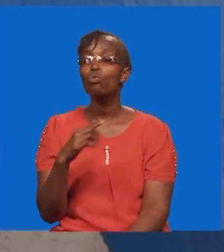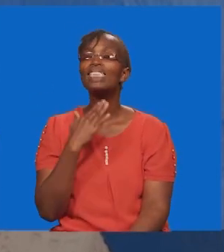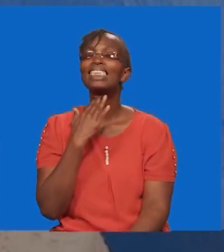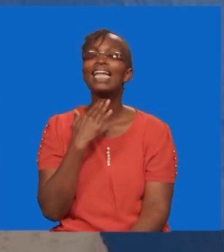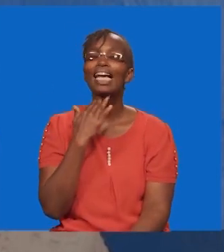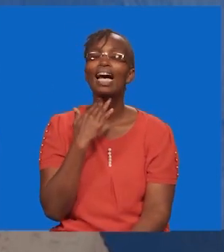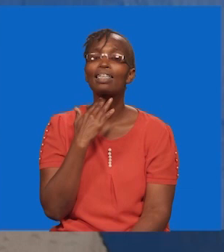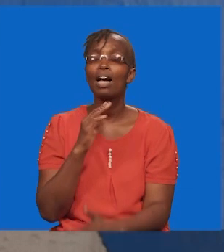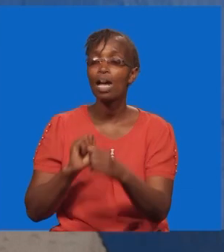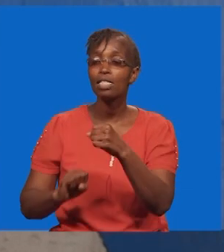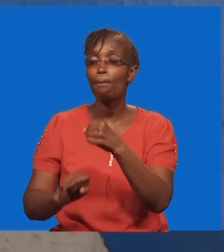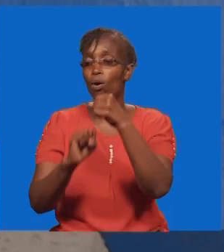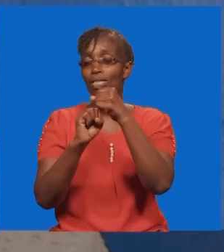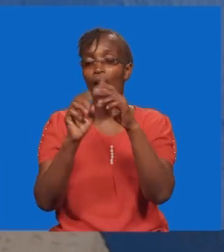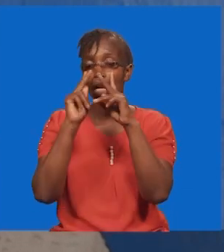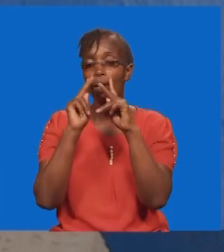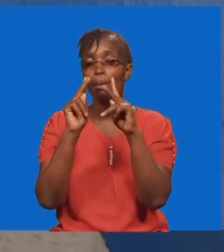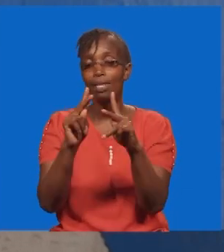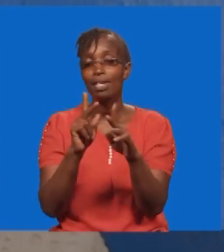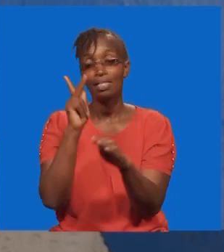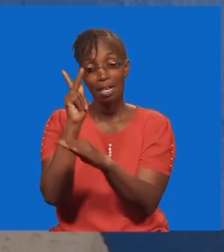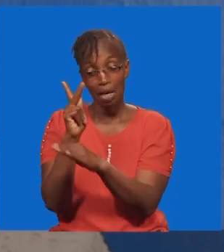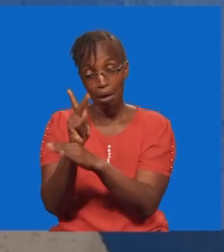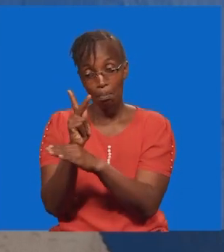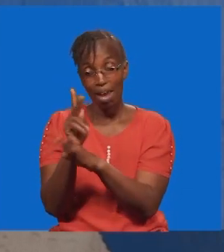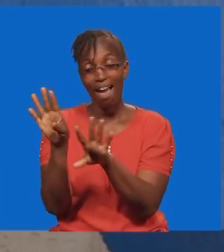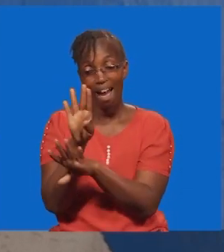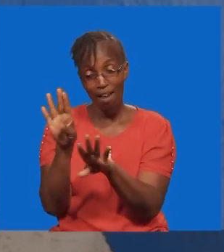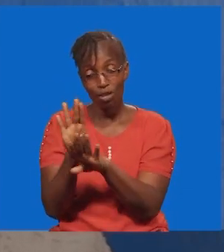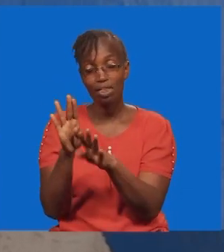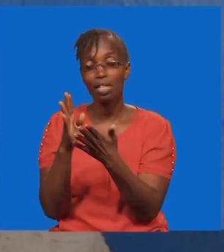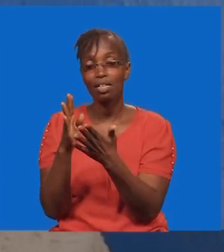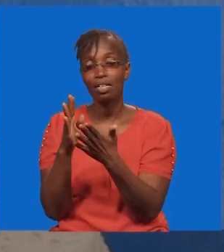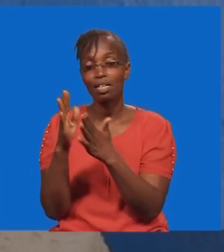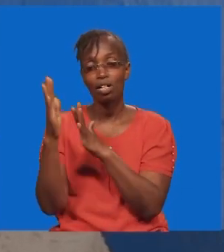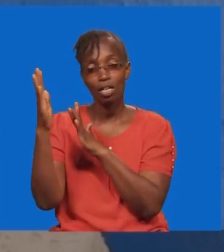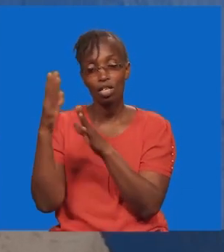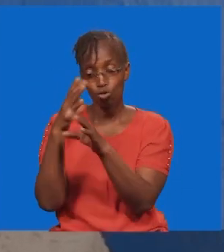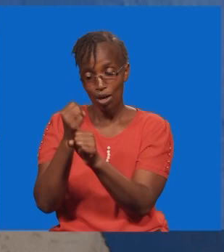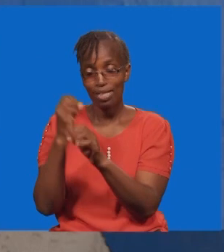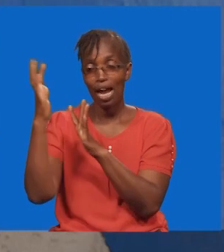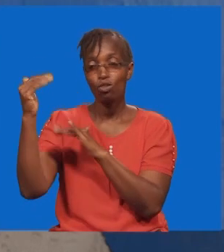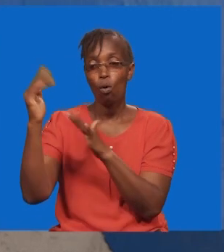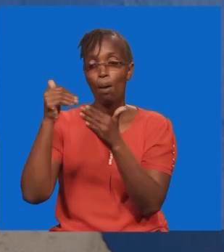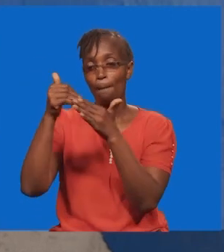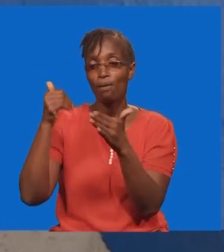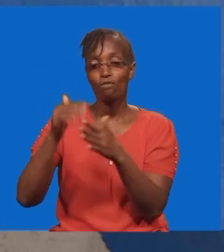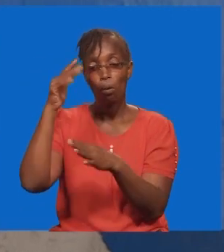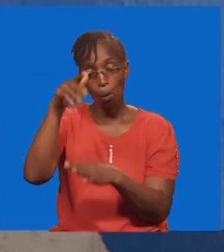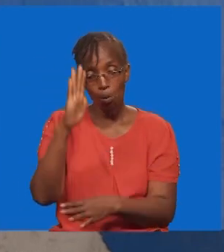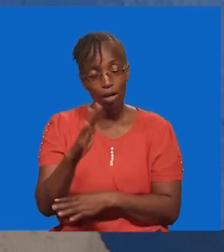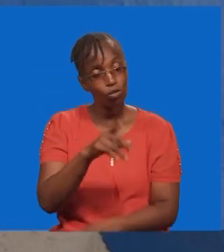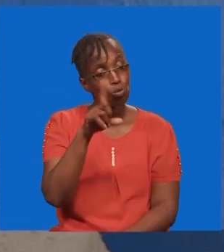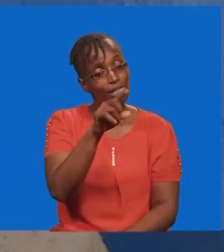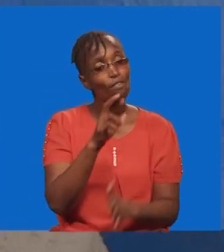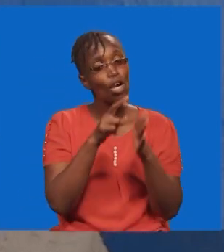Unaitanji amani ya subu ya leo. Weka mawazo yako kwa mungu. Unaitanji